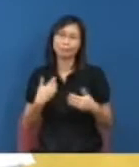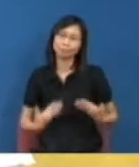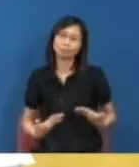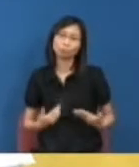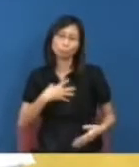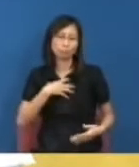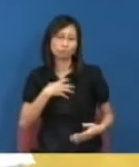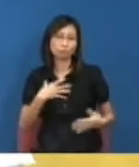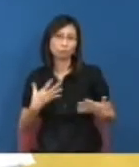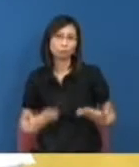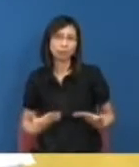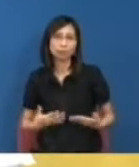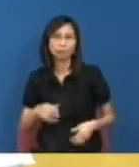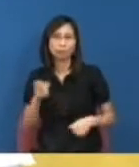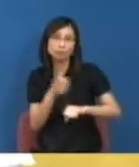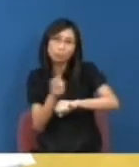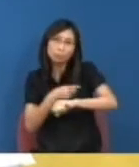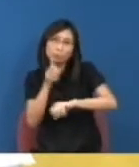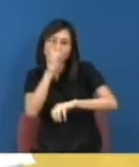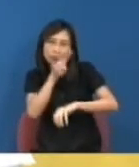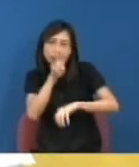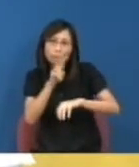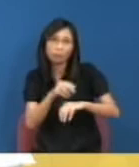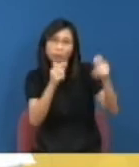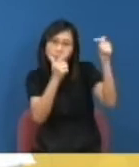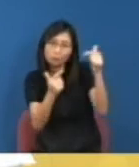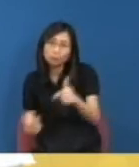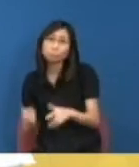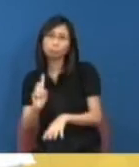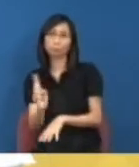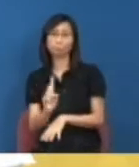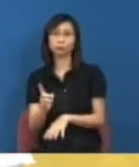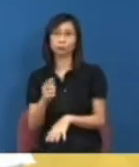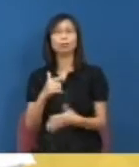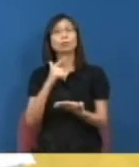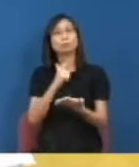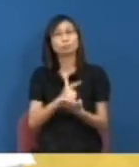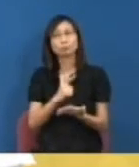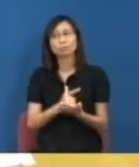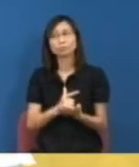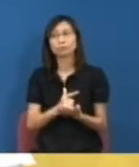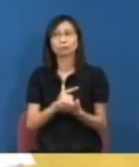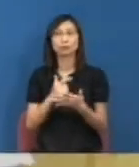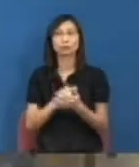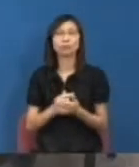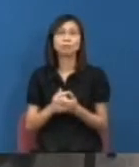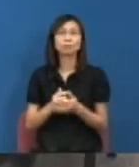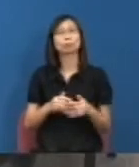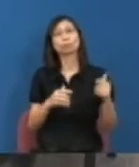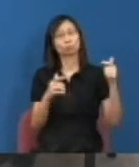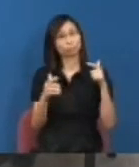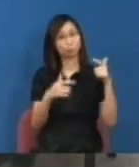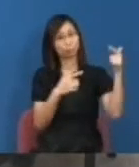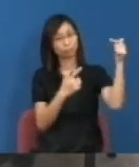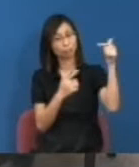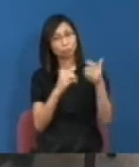下去因為我們都要重視那個審議程序